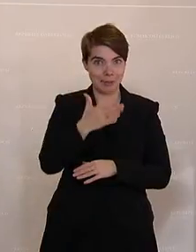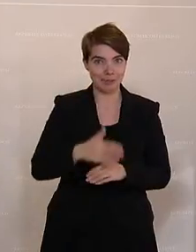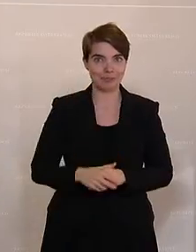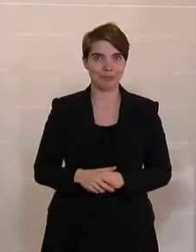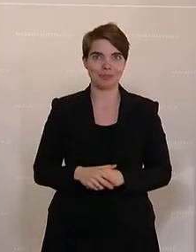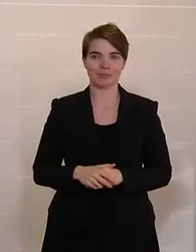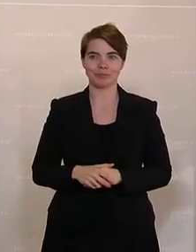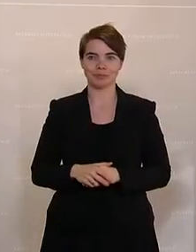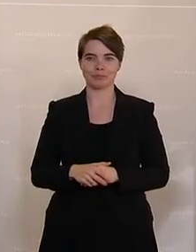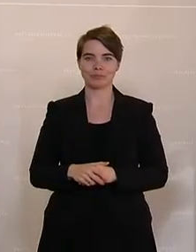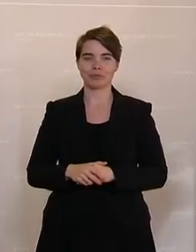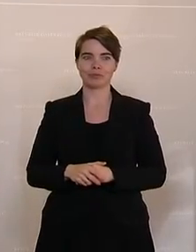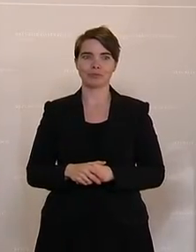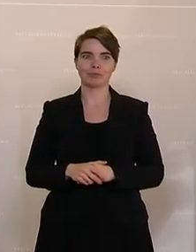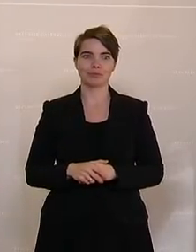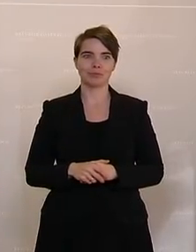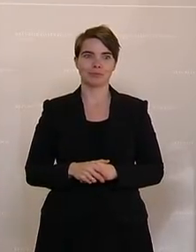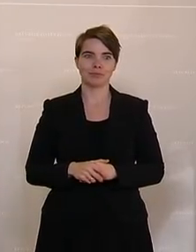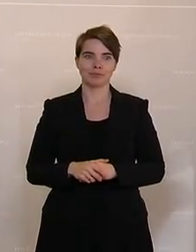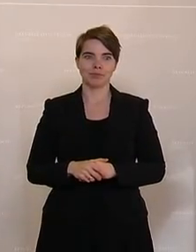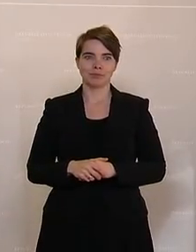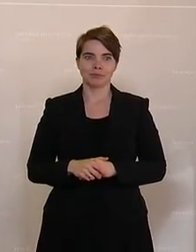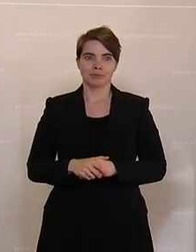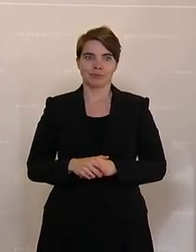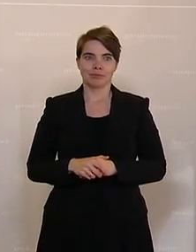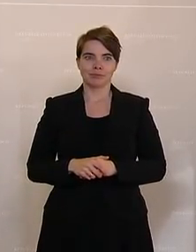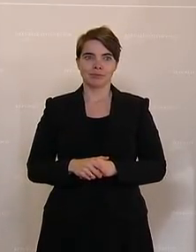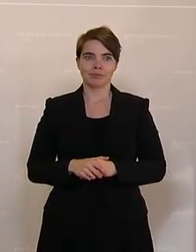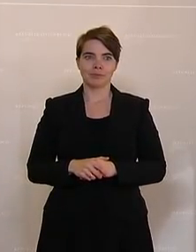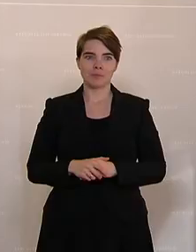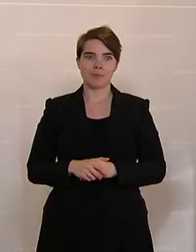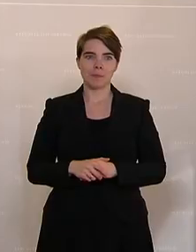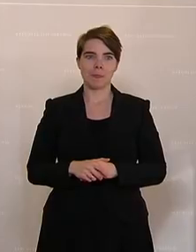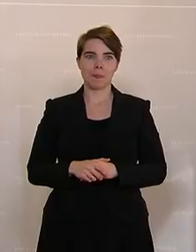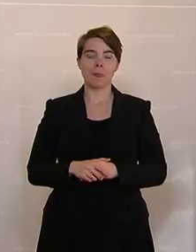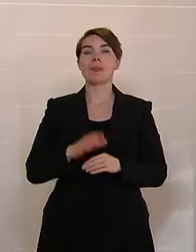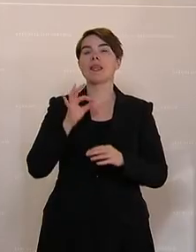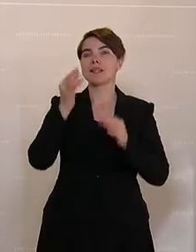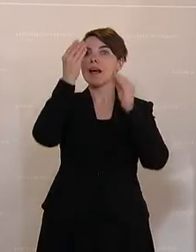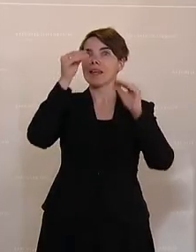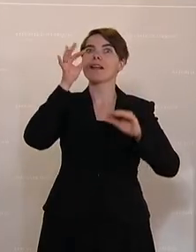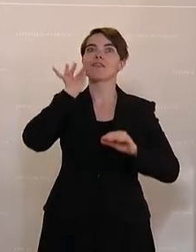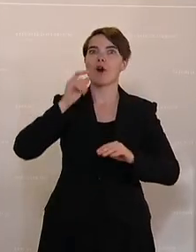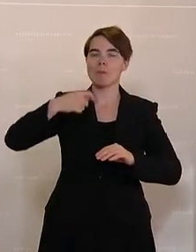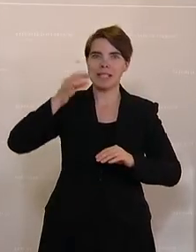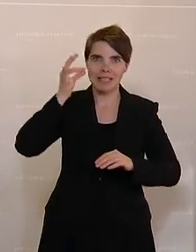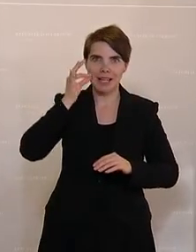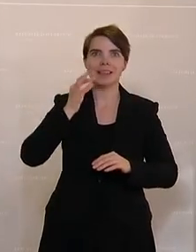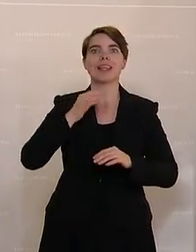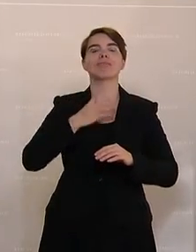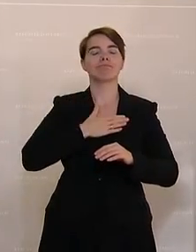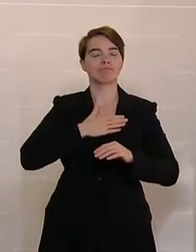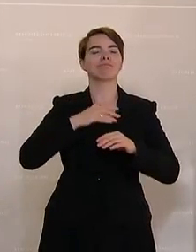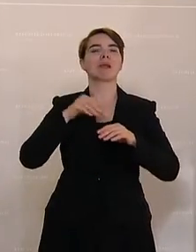Der nächste Redner ist Bereichsprecher für Studenten und Schüler im ÖVP-Parlamentsclub, Nico Machetti. Präsidentin, geschätzte Herr Minister,